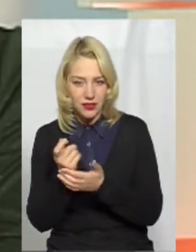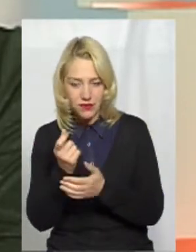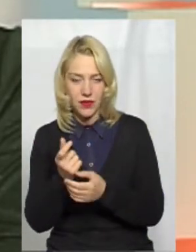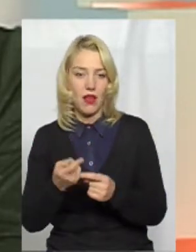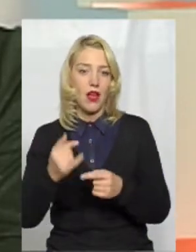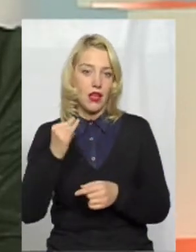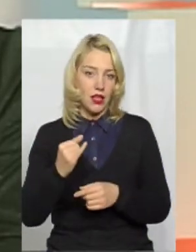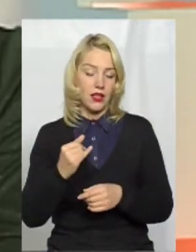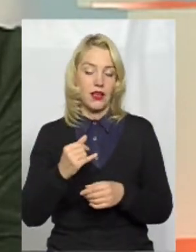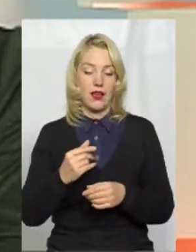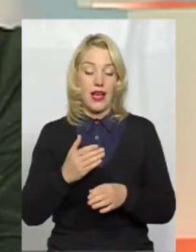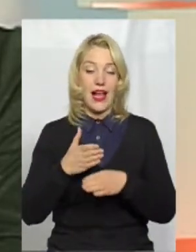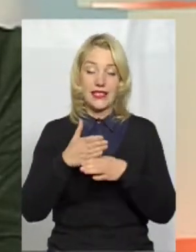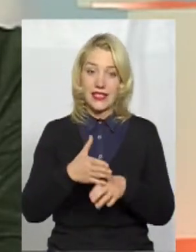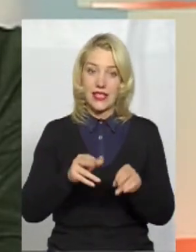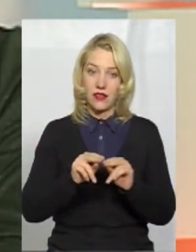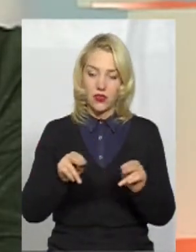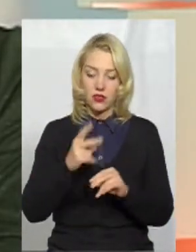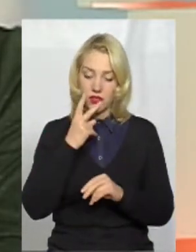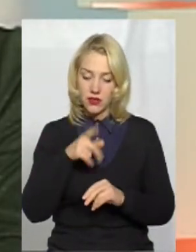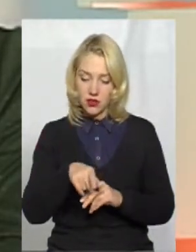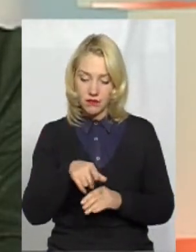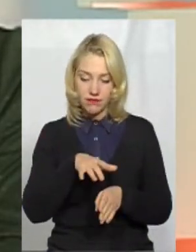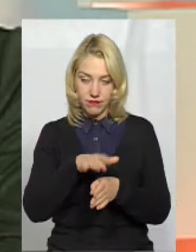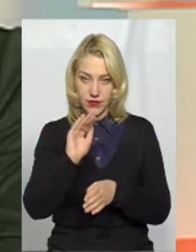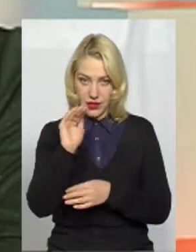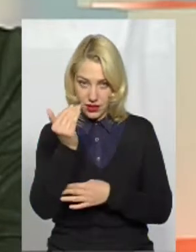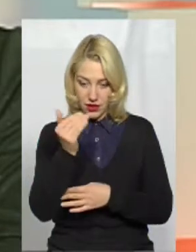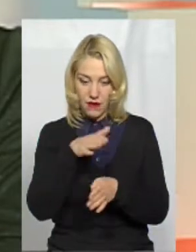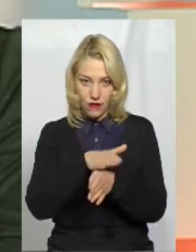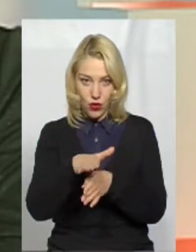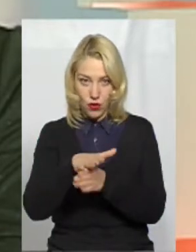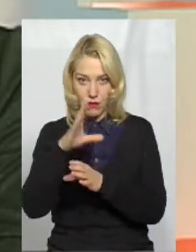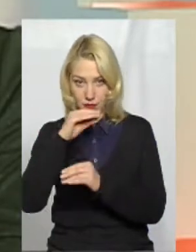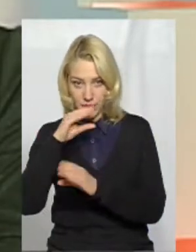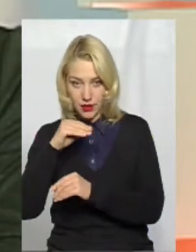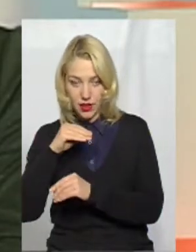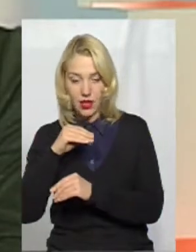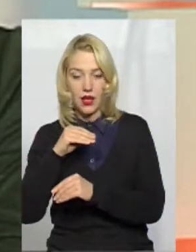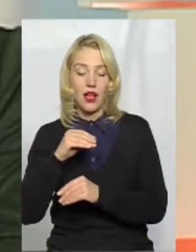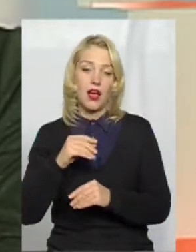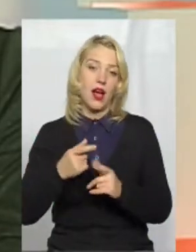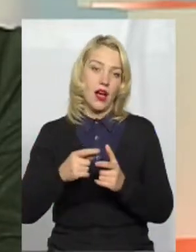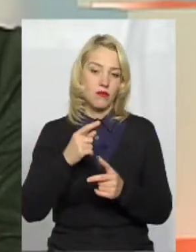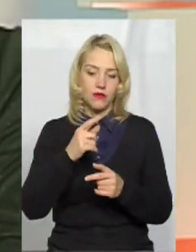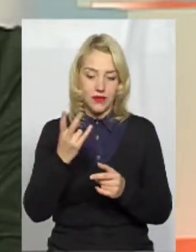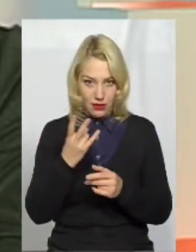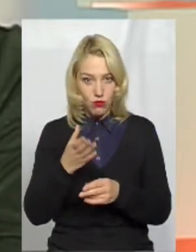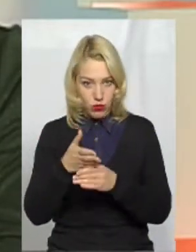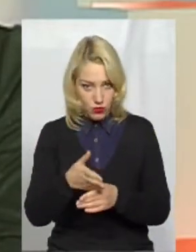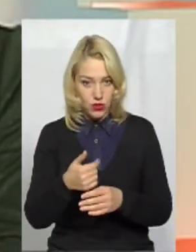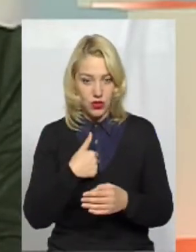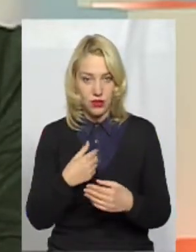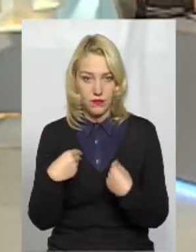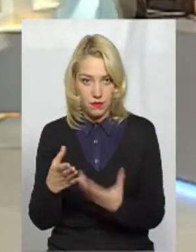вчителя дивиться, як вони виконуються. Якщо вона бачить, що є потреба її допомоги, вона здійснює допомогу.